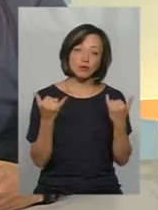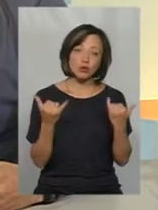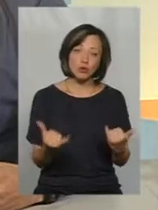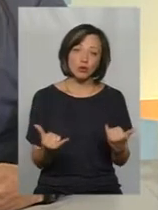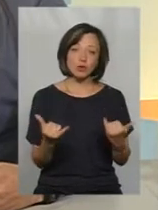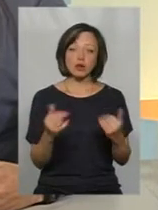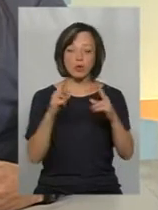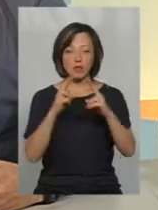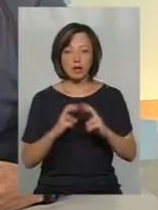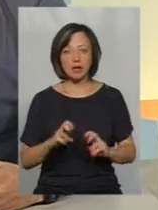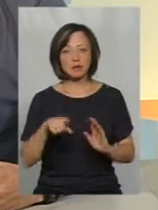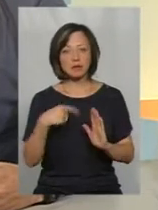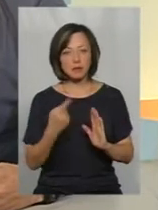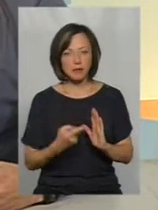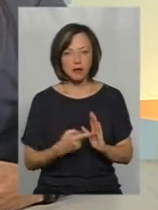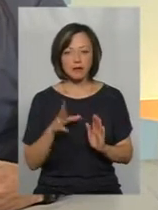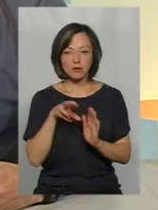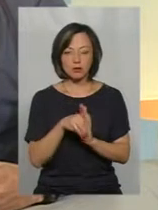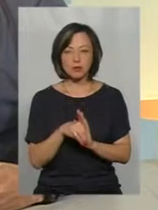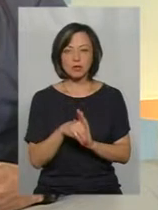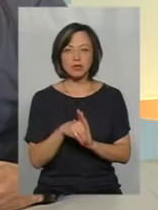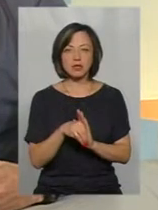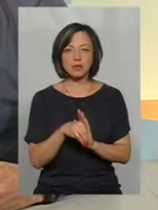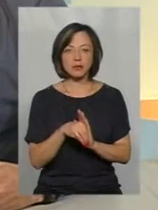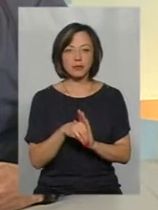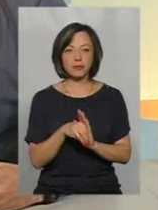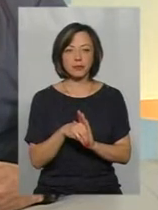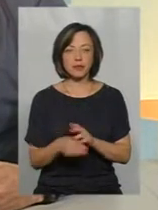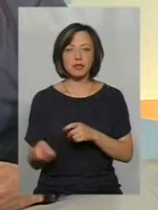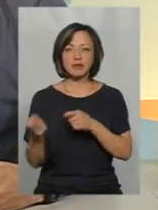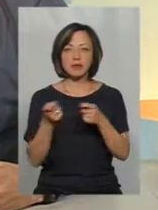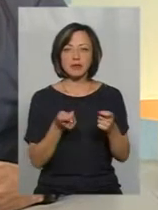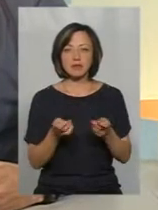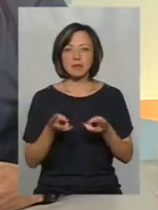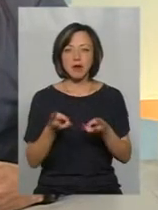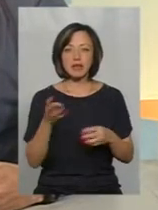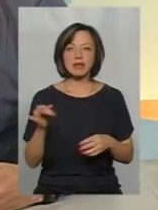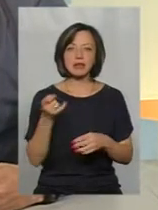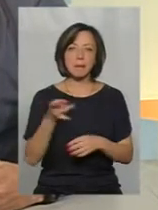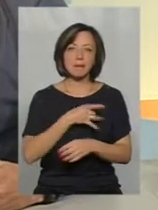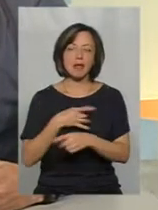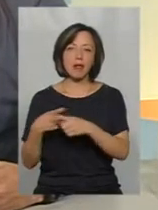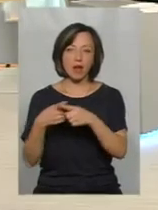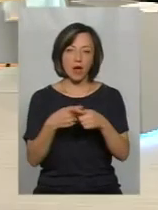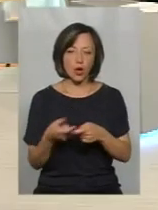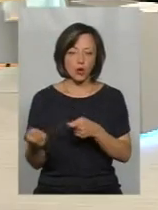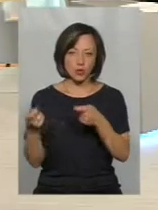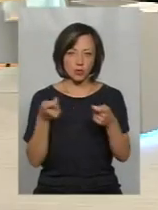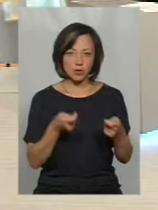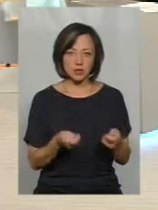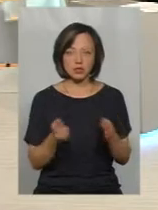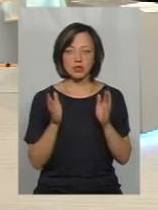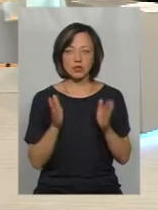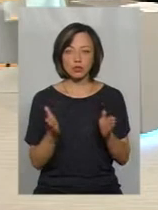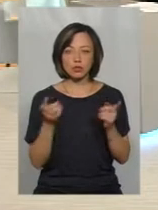що розглядається питання, в тому числі, завезення певного об'єму палива з Білорусі. Ну, лише